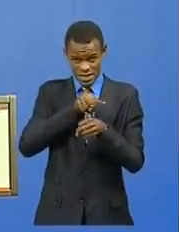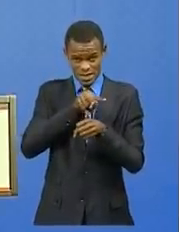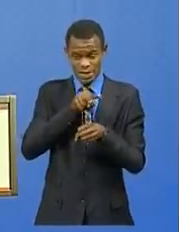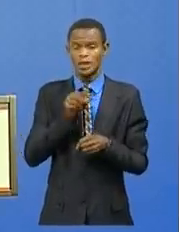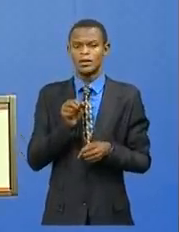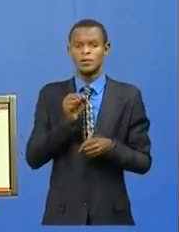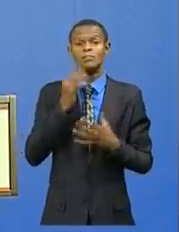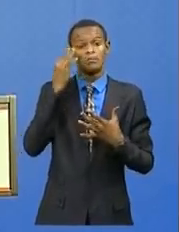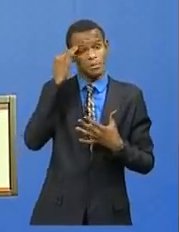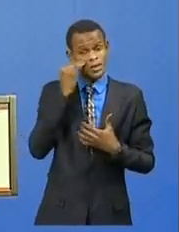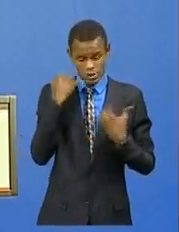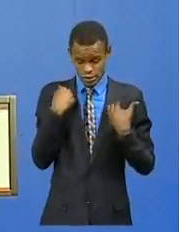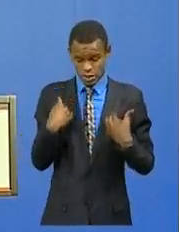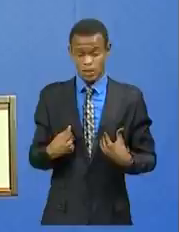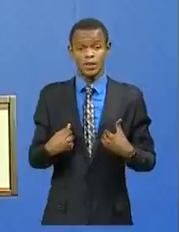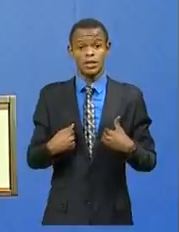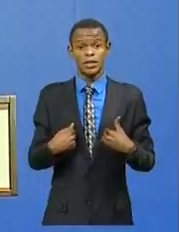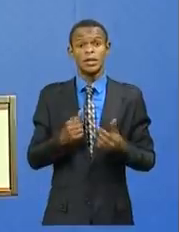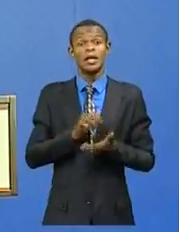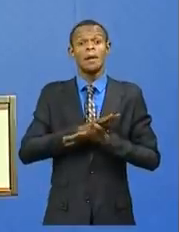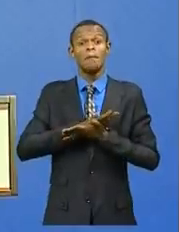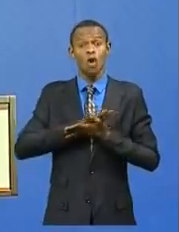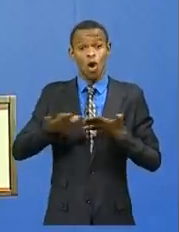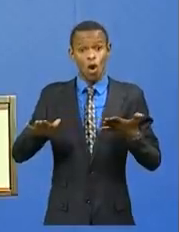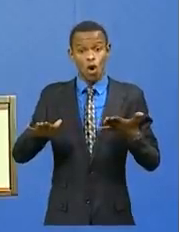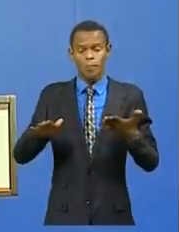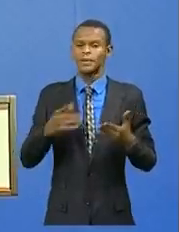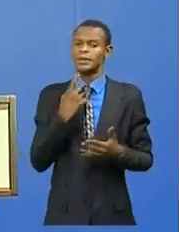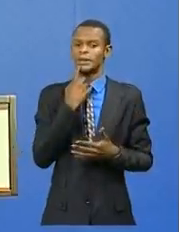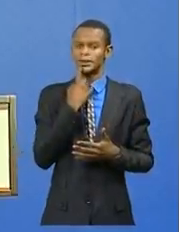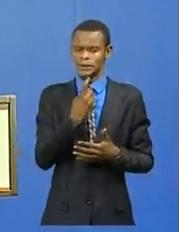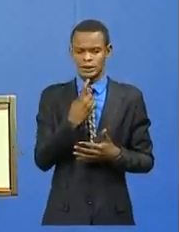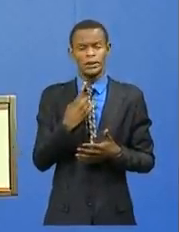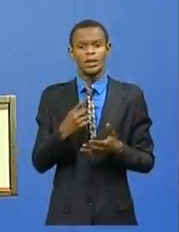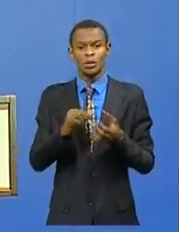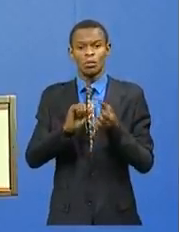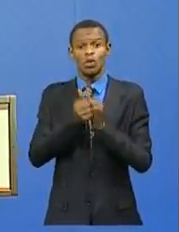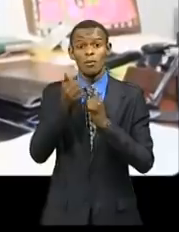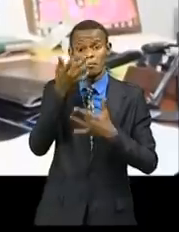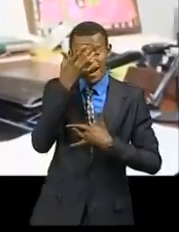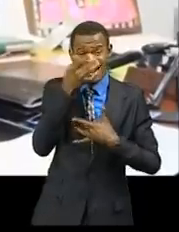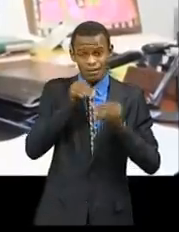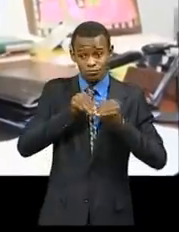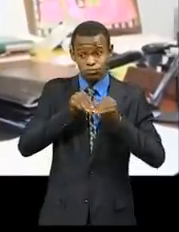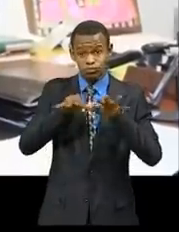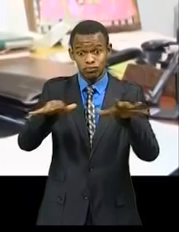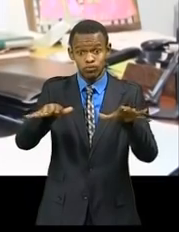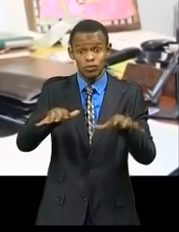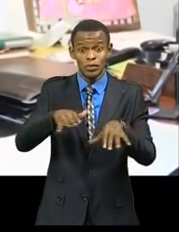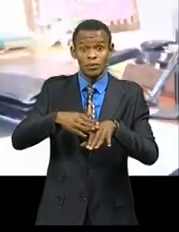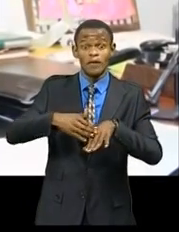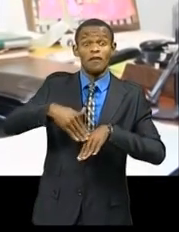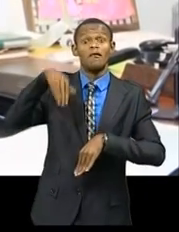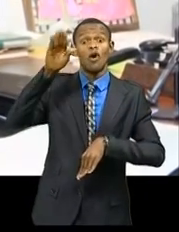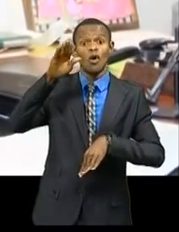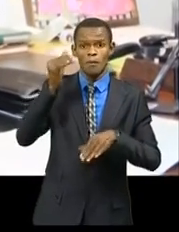a confirmé la tendance baissière de contamination à la Covid-19. Les statistiques d'occupation de lits